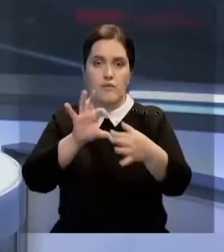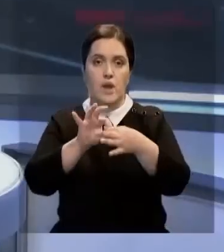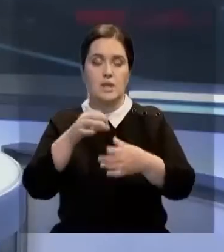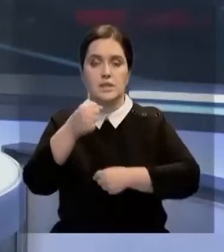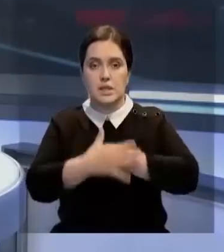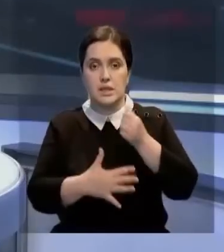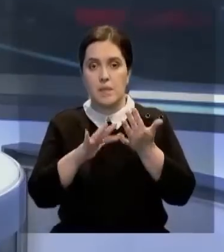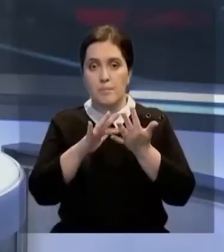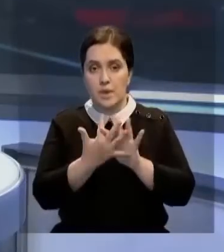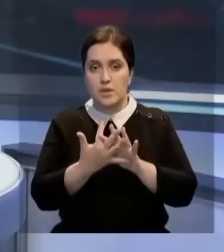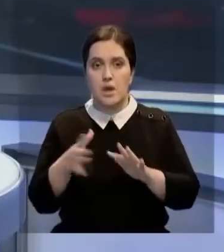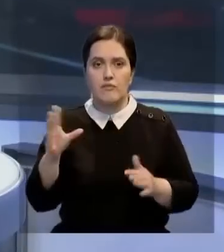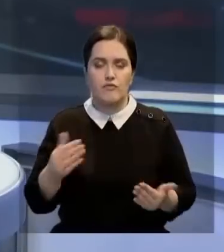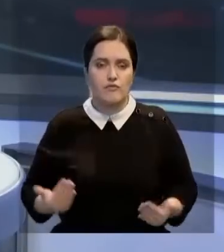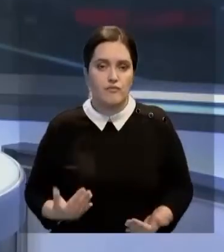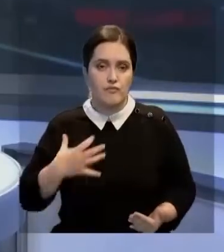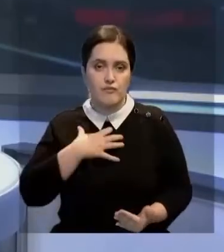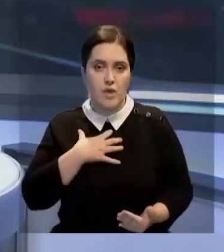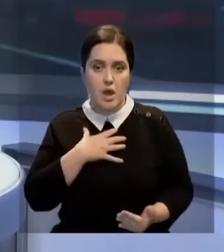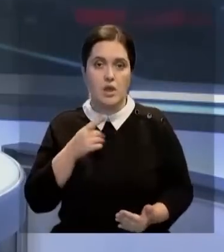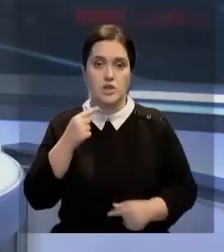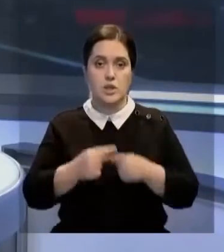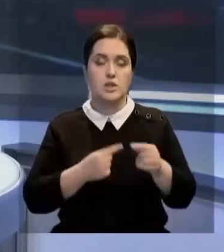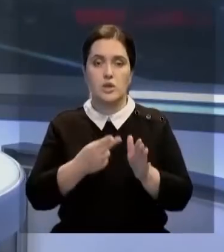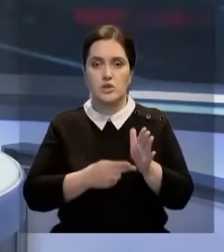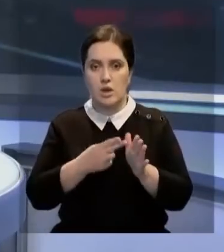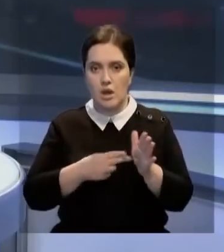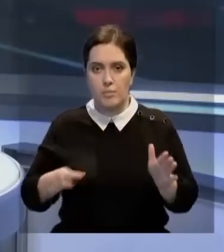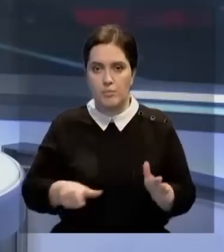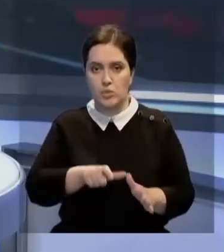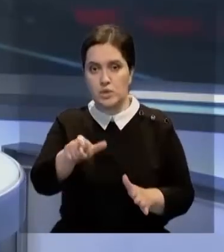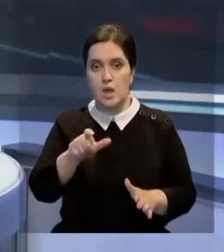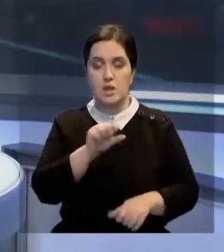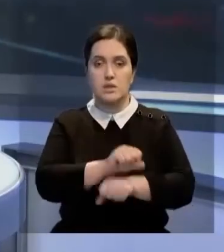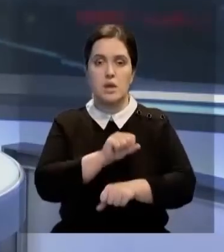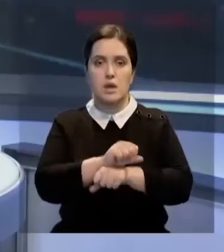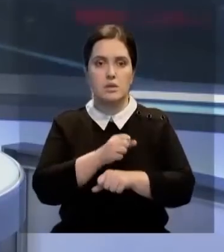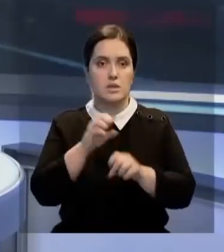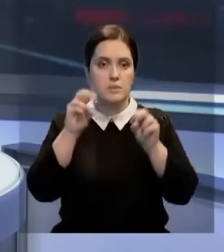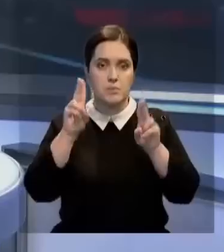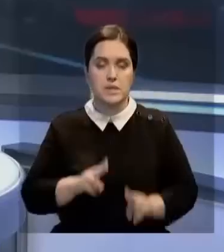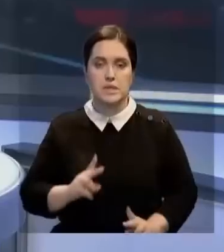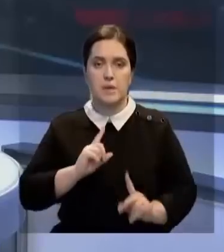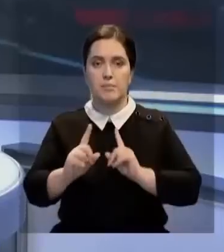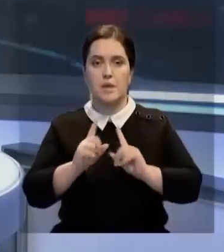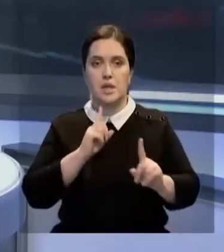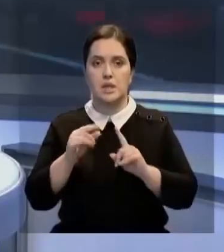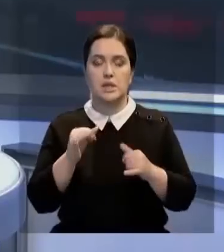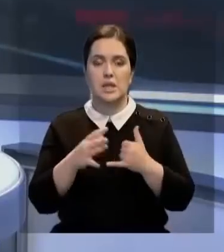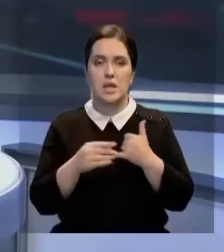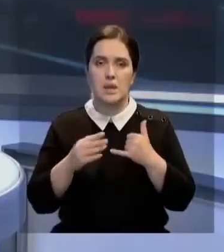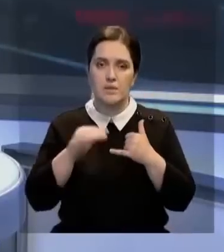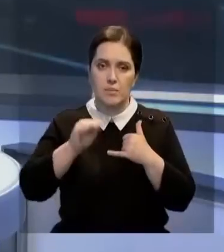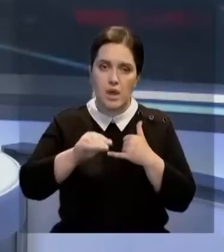поселка, где находятся все жизненно важные объекты, проходит через железнодорожный путь. При этом на станции нет специальных переходов и надземных